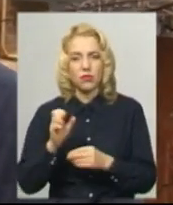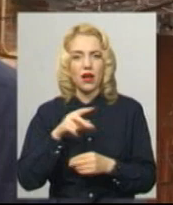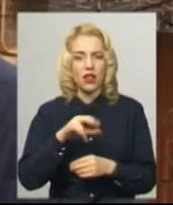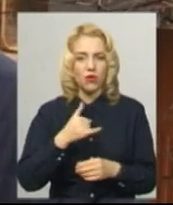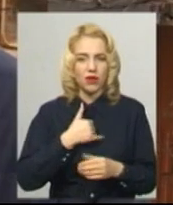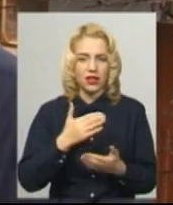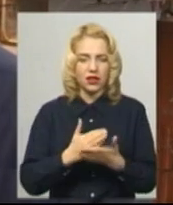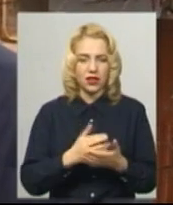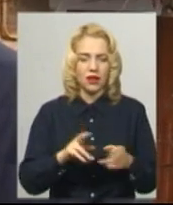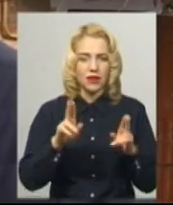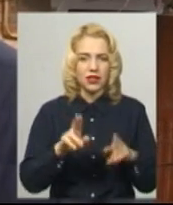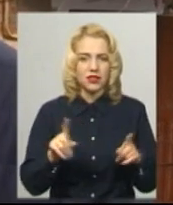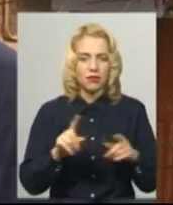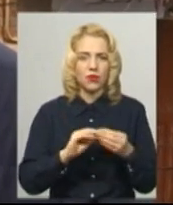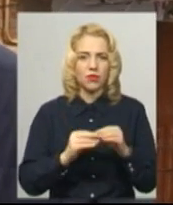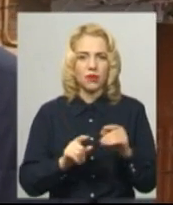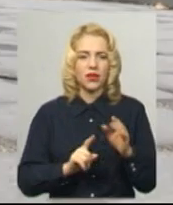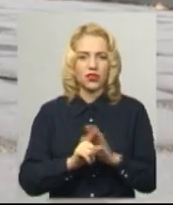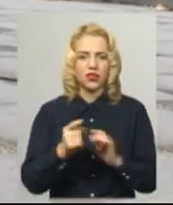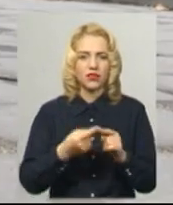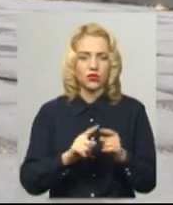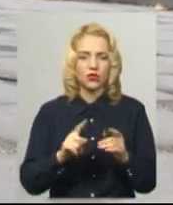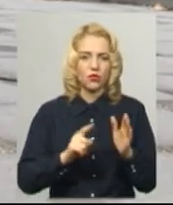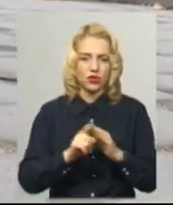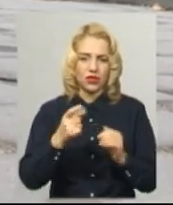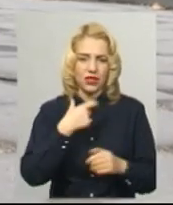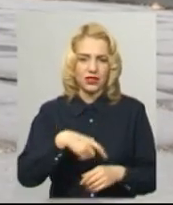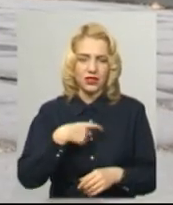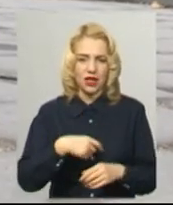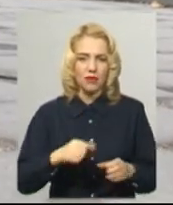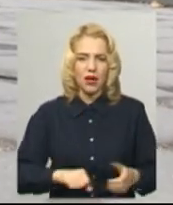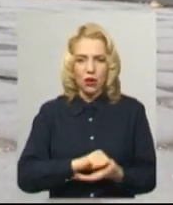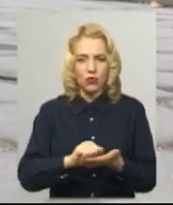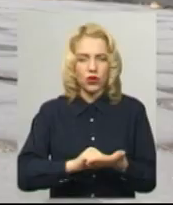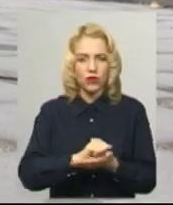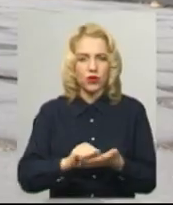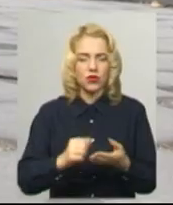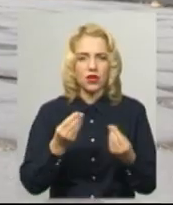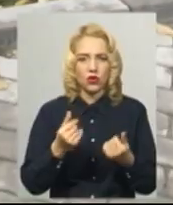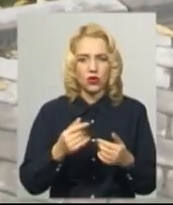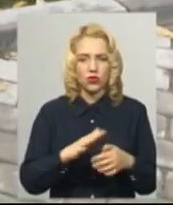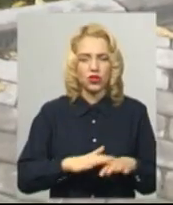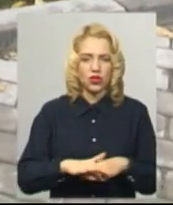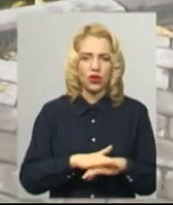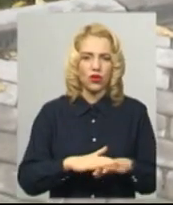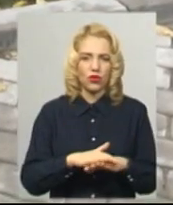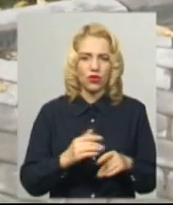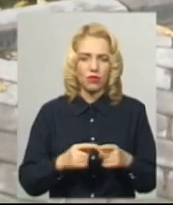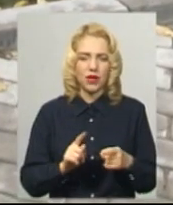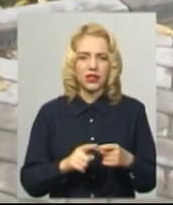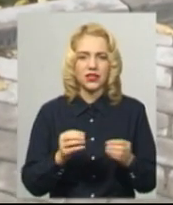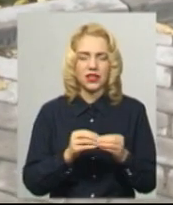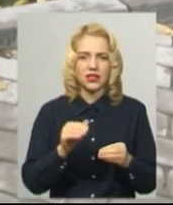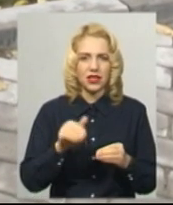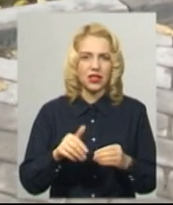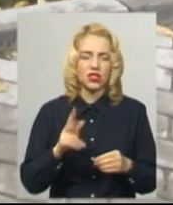принцип є сказати, проблема починається з того, що почни з себе. Бруківку вимощували за гроші громади. Вартість двох кілометрів Кільцевої вулиці, а це 10